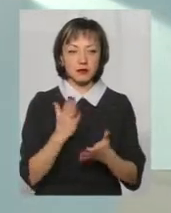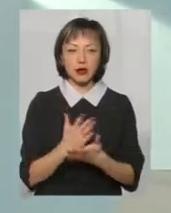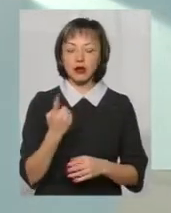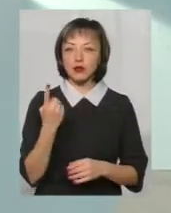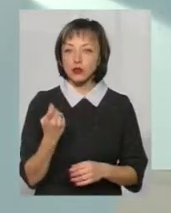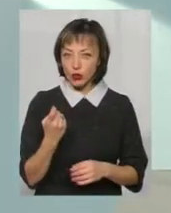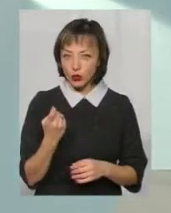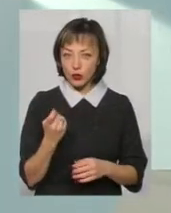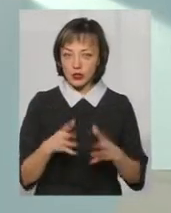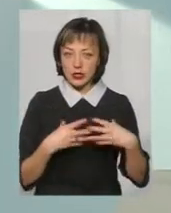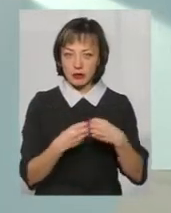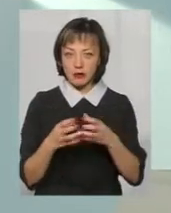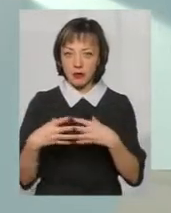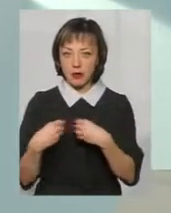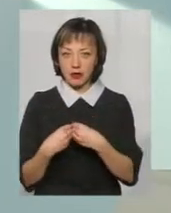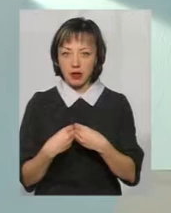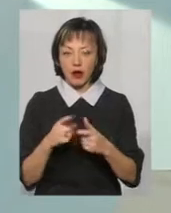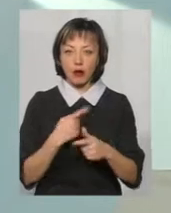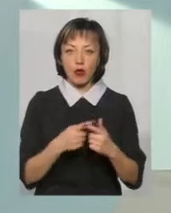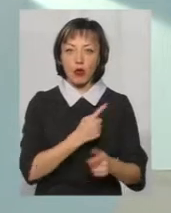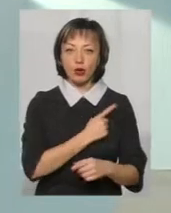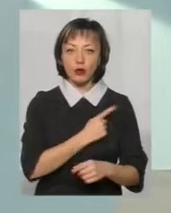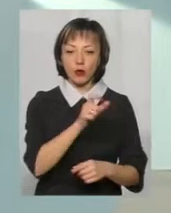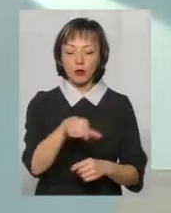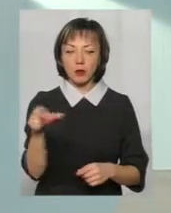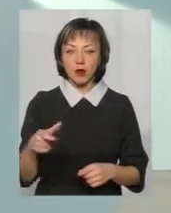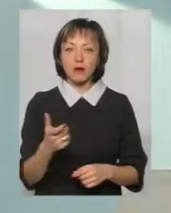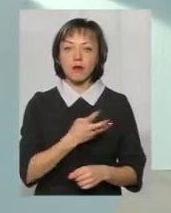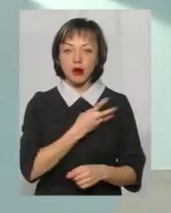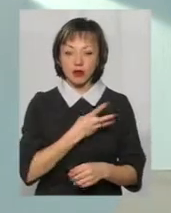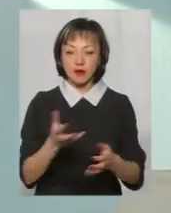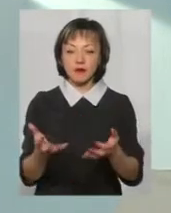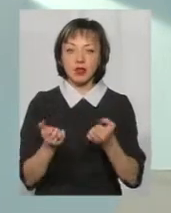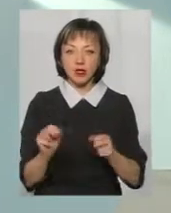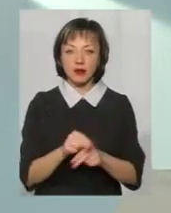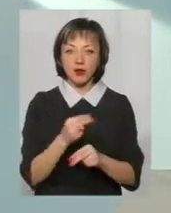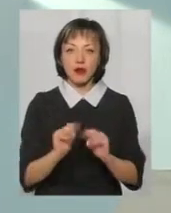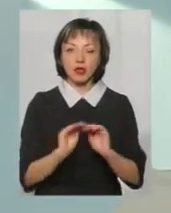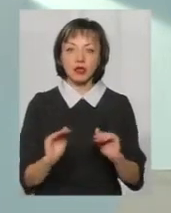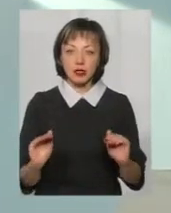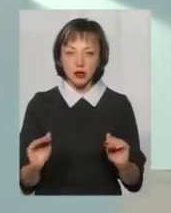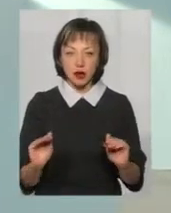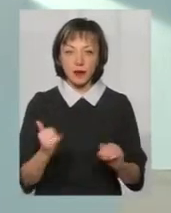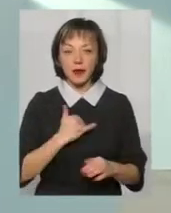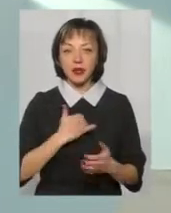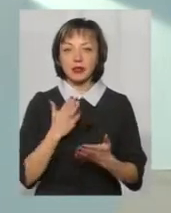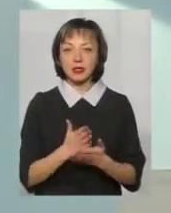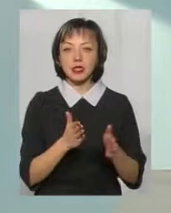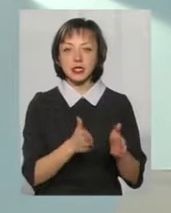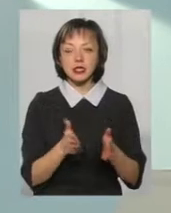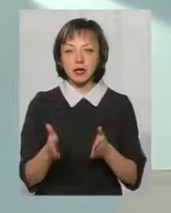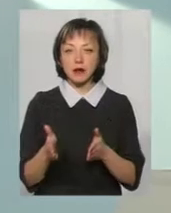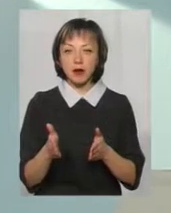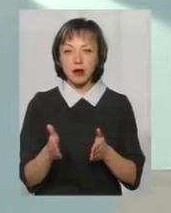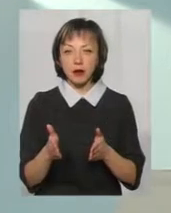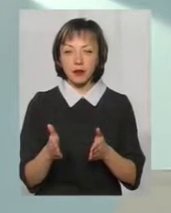сімей або одиноких громадян, які бажають взяти на виховання дітей. У нас є система, яка